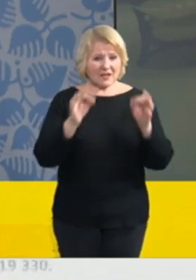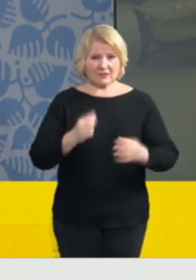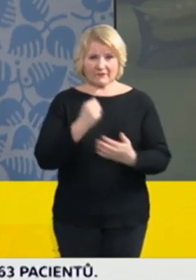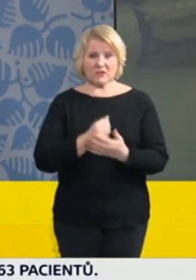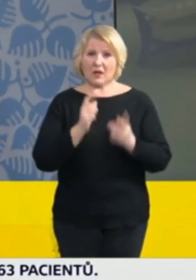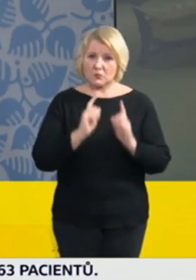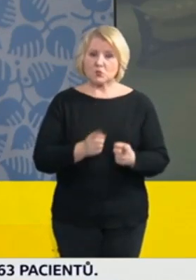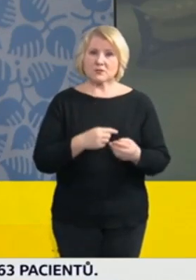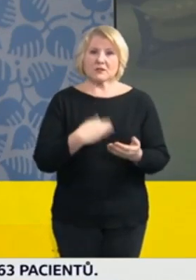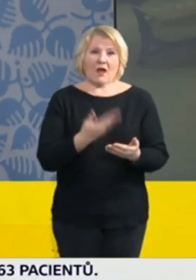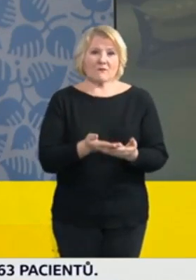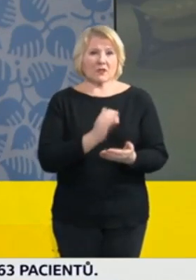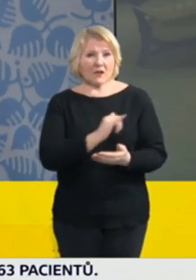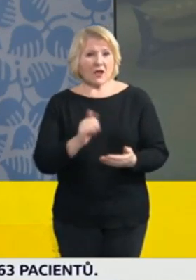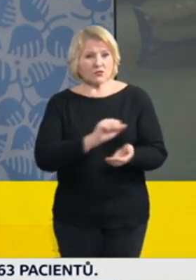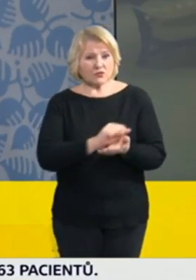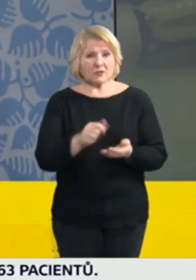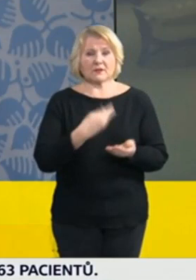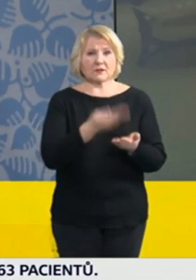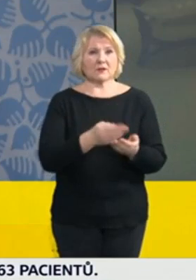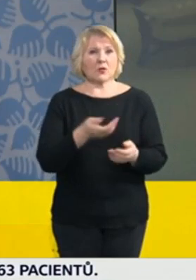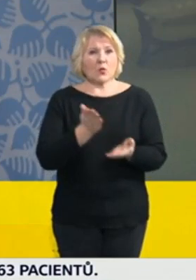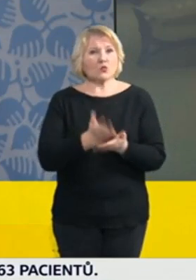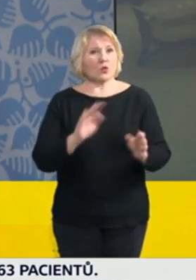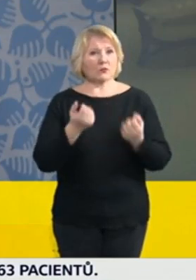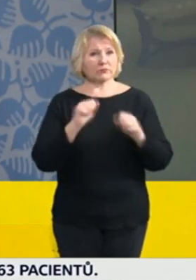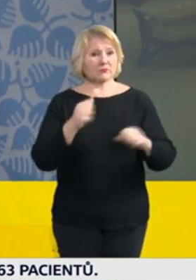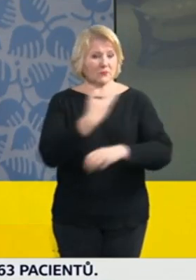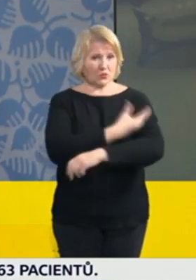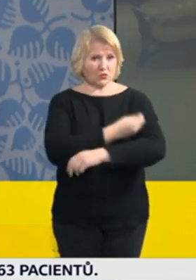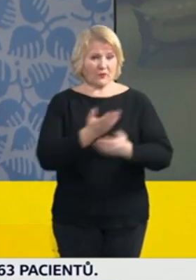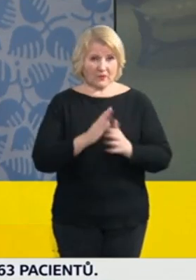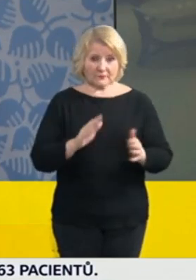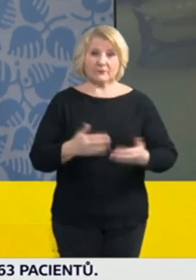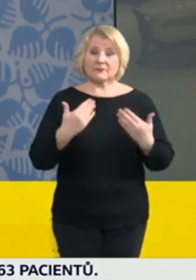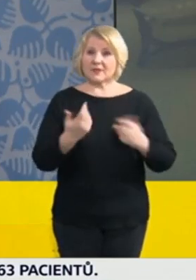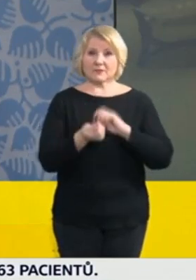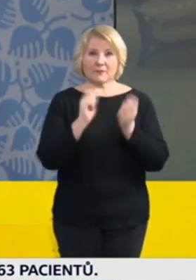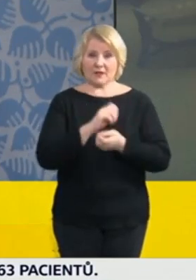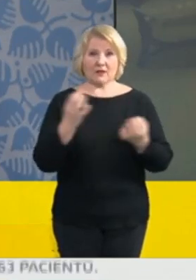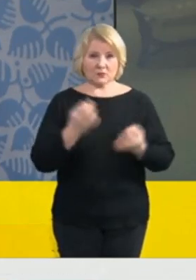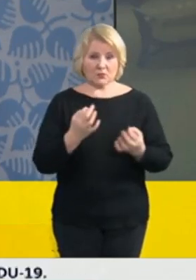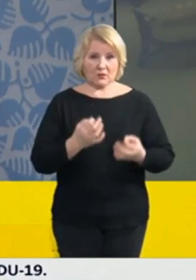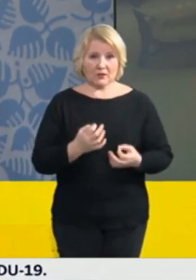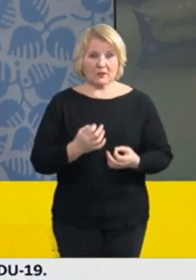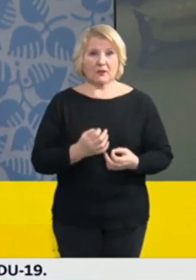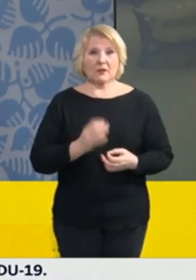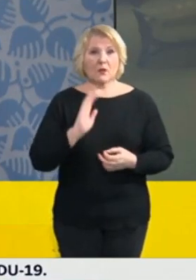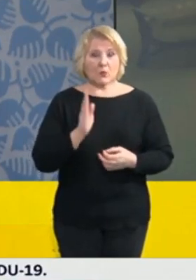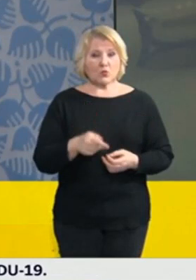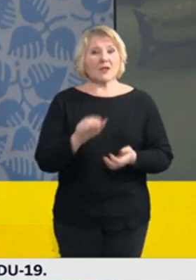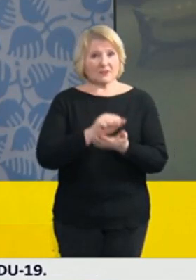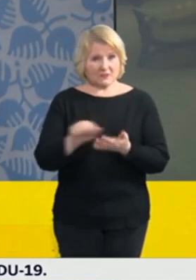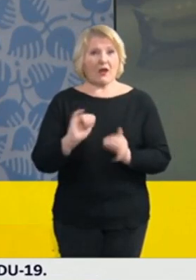po té, co bylo to očkování ukončeno. Změna je v tom, že vytištěn bude pouze na požádání,